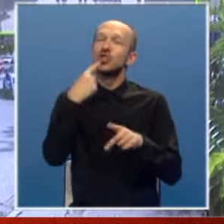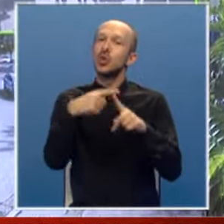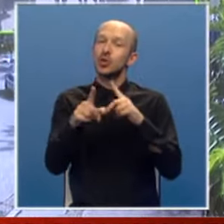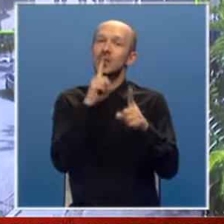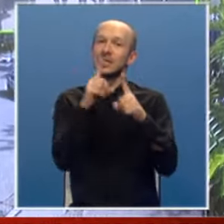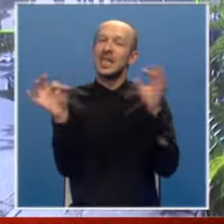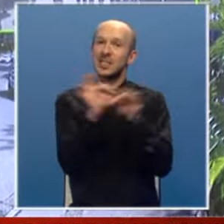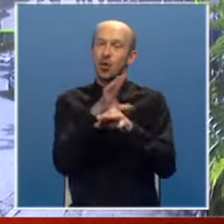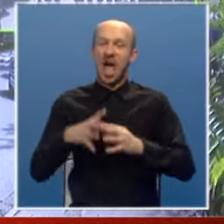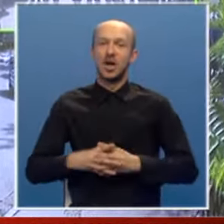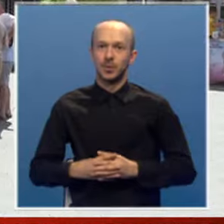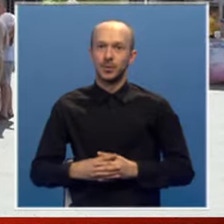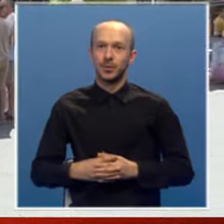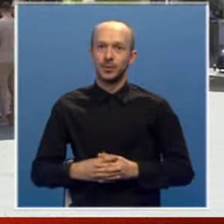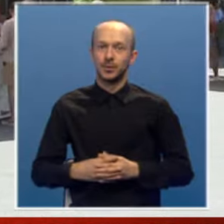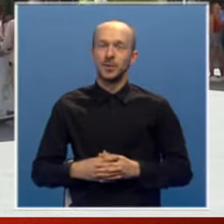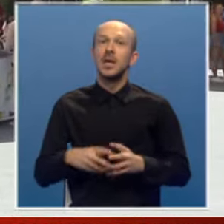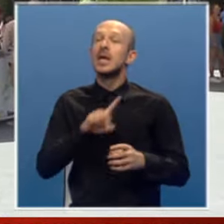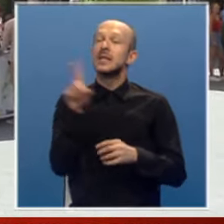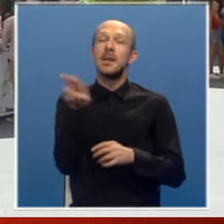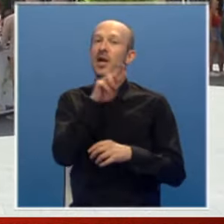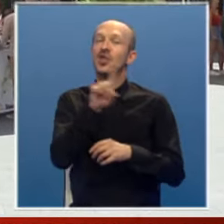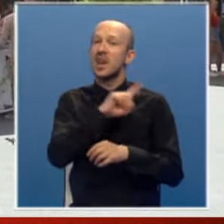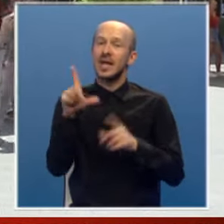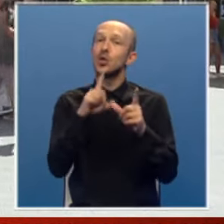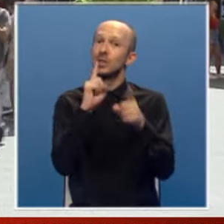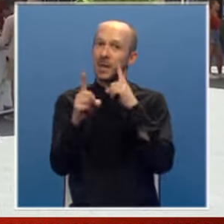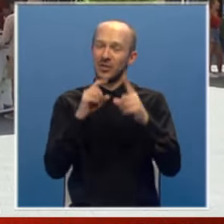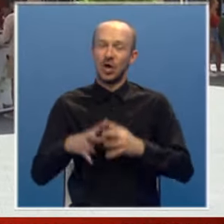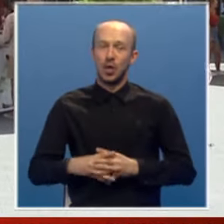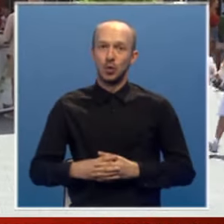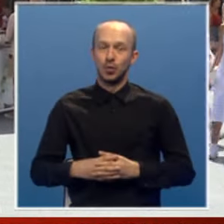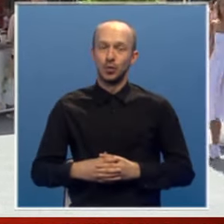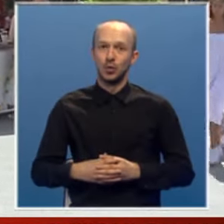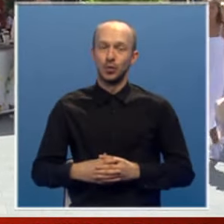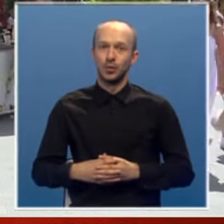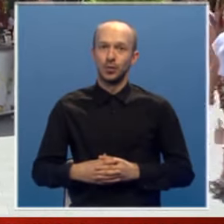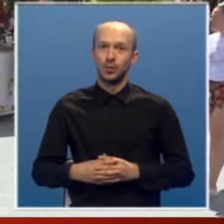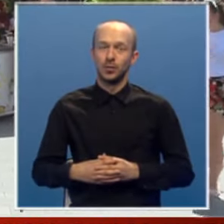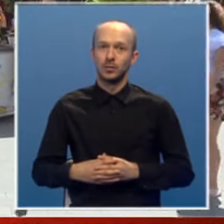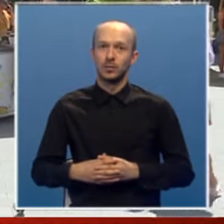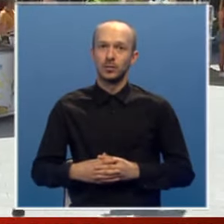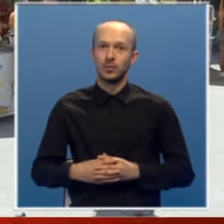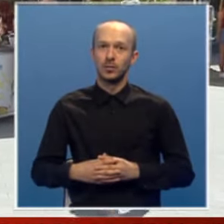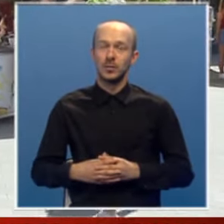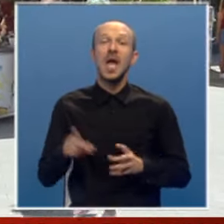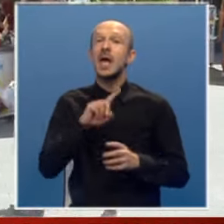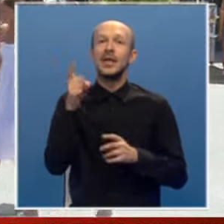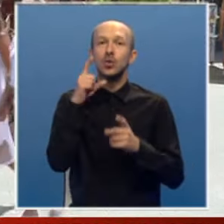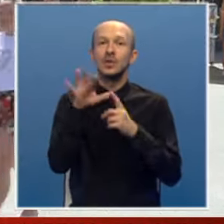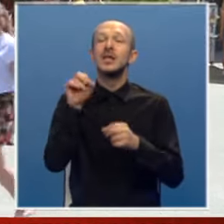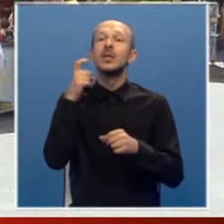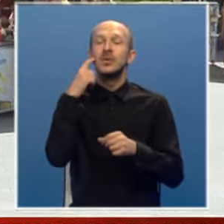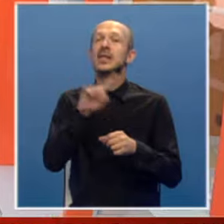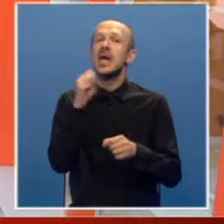uzrok saobraćajnih nezgoda. Nisam kažnjavan nikad u saobraćaju i ne trudim se da ne